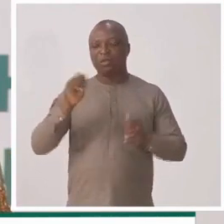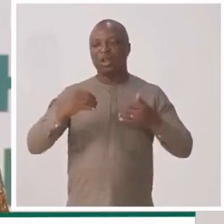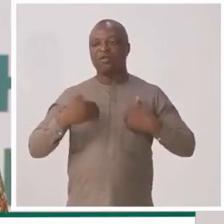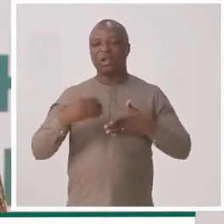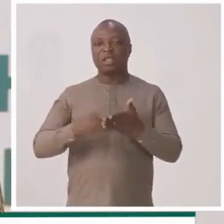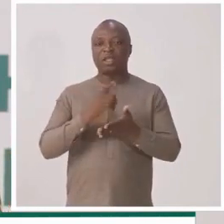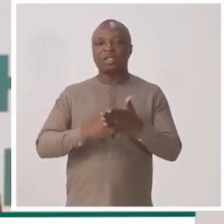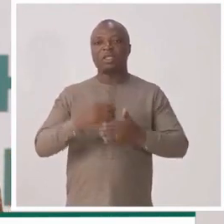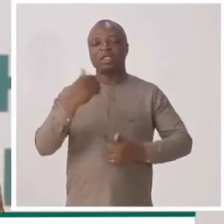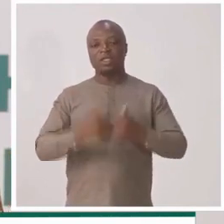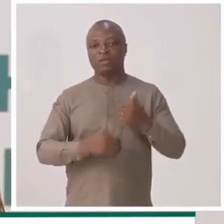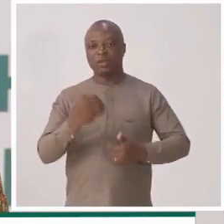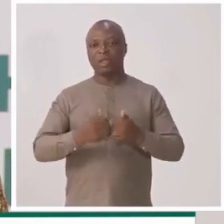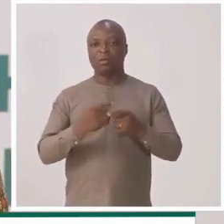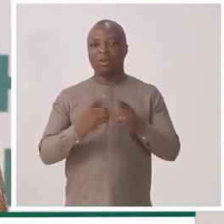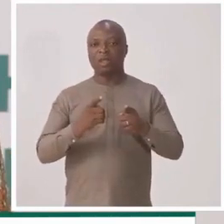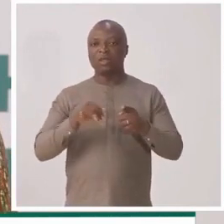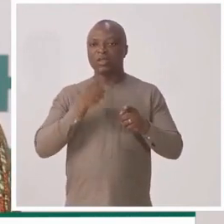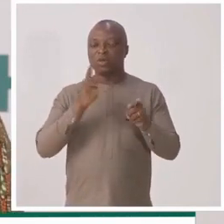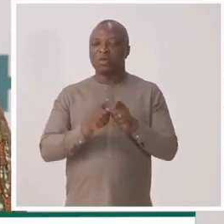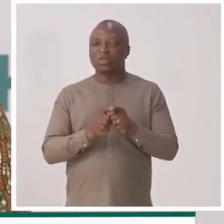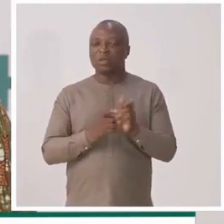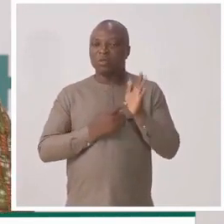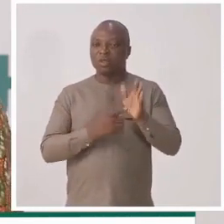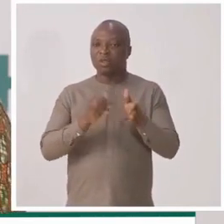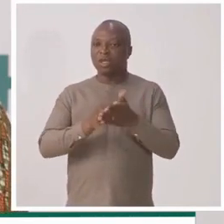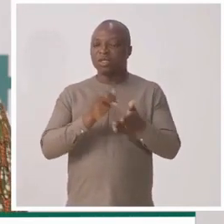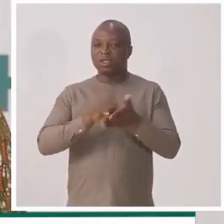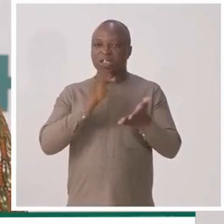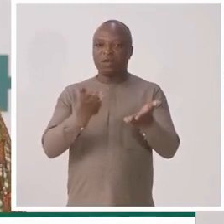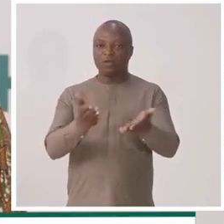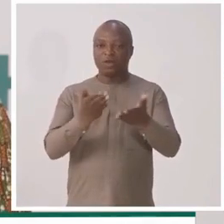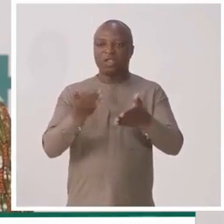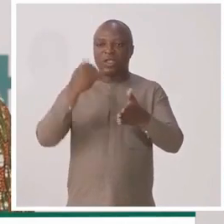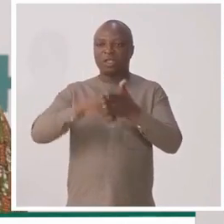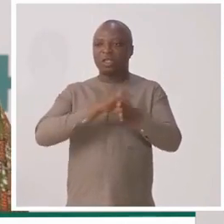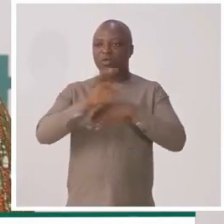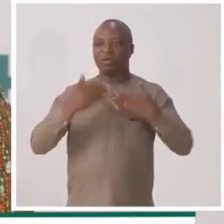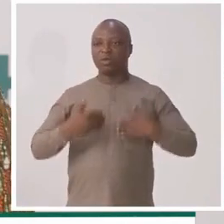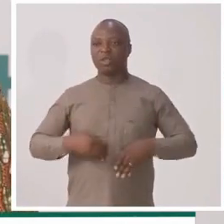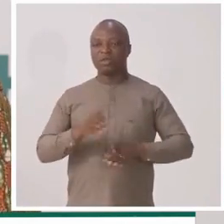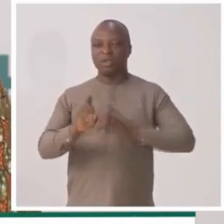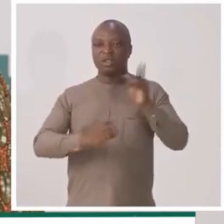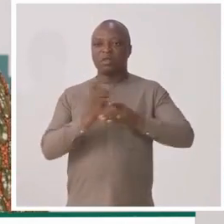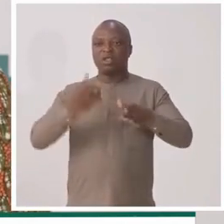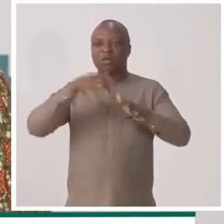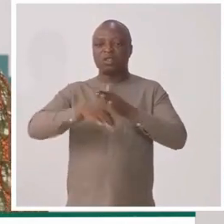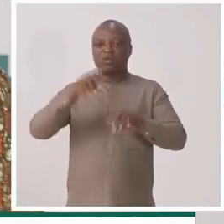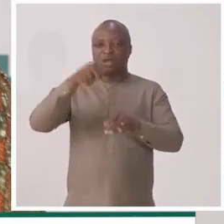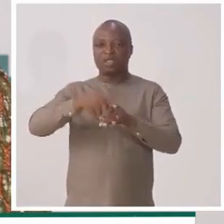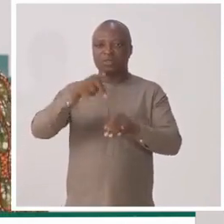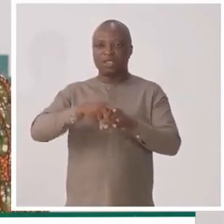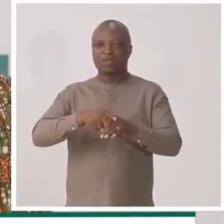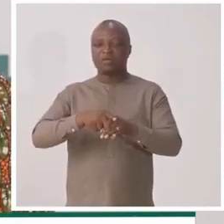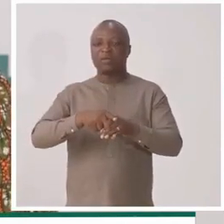des critiques, des difficultés. Mais ce qui nourrit tout cela, c'est la volonté d'intégrer tout le monde dans une démarche inclusive, participative